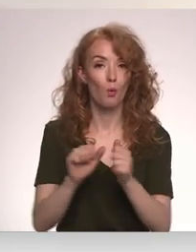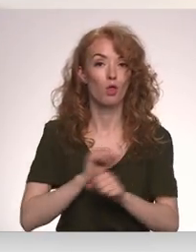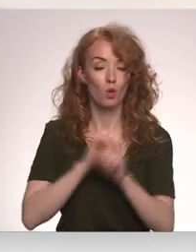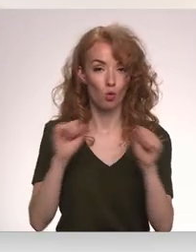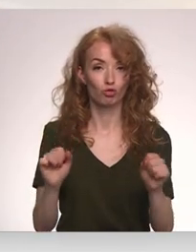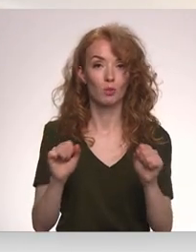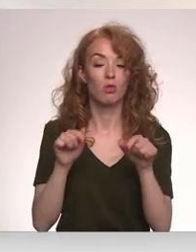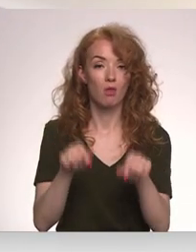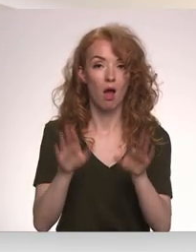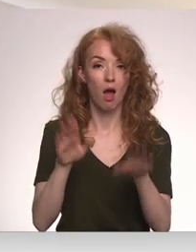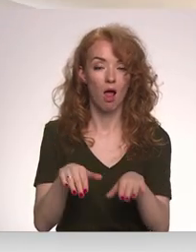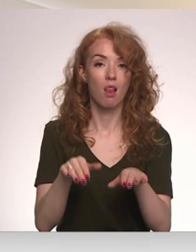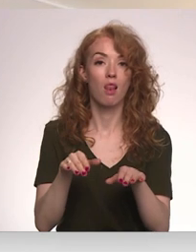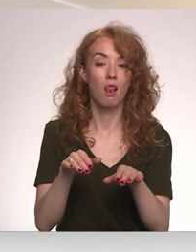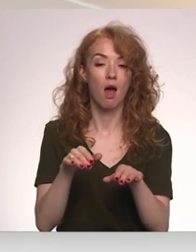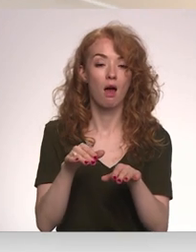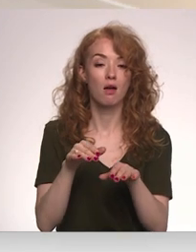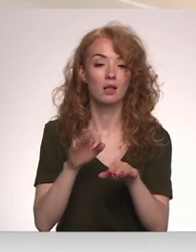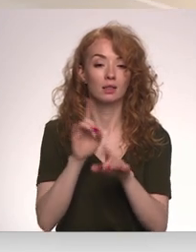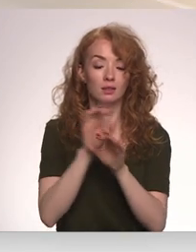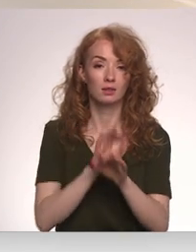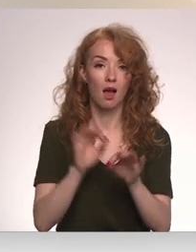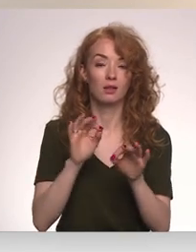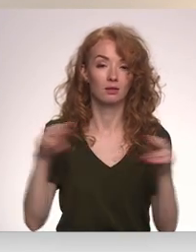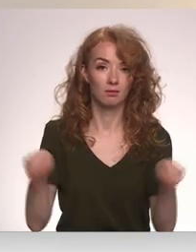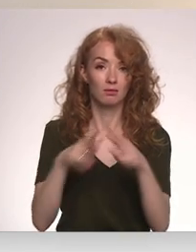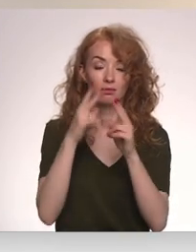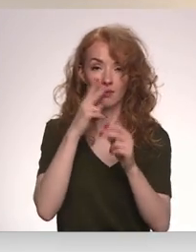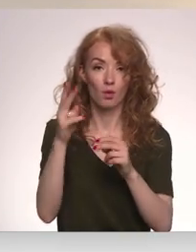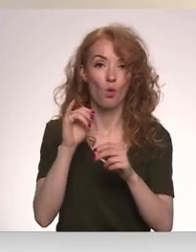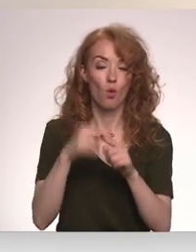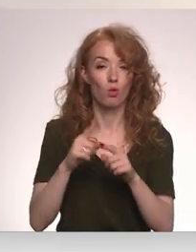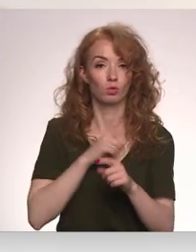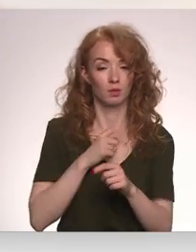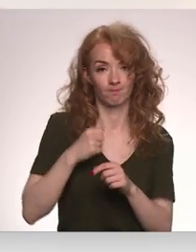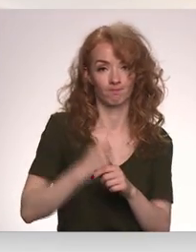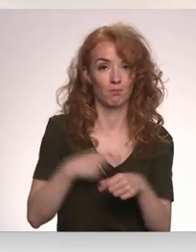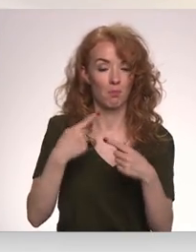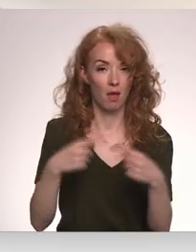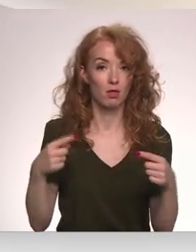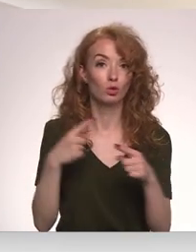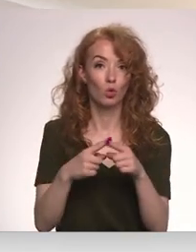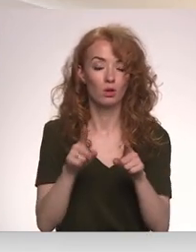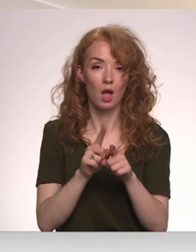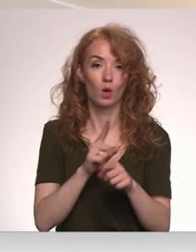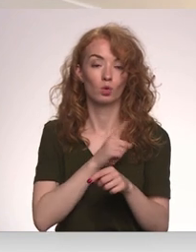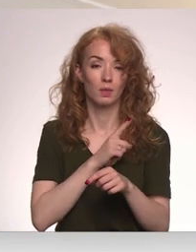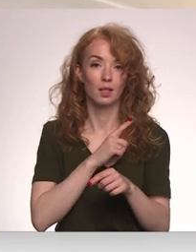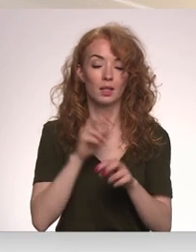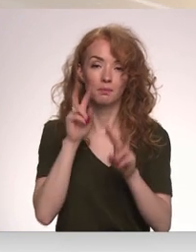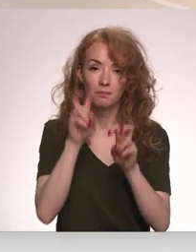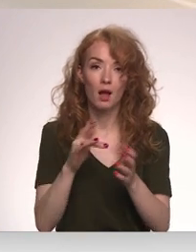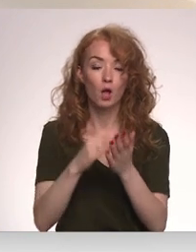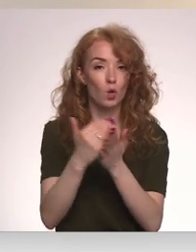drošību tā, lai aizgrābt raudzīšanās uz efeļtoni nav izdevīgs brīdis garnaģiem, rūpīgi izskatīt ieceļošanas prasības